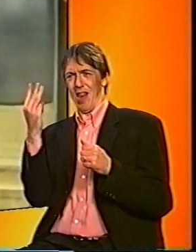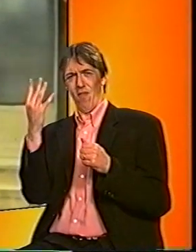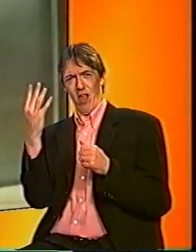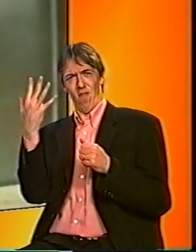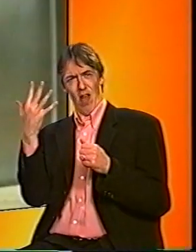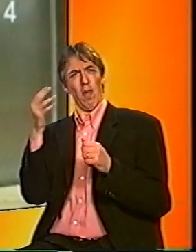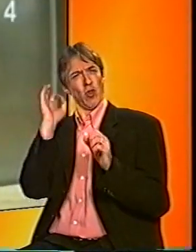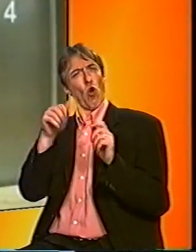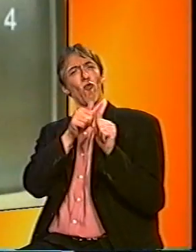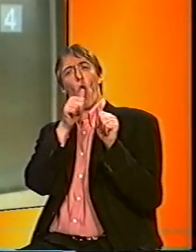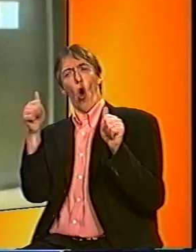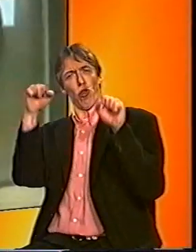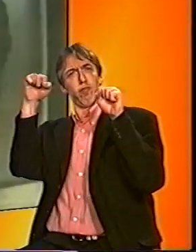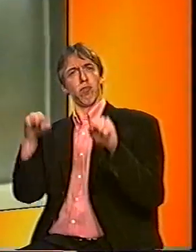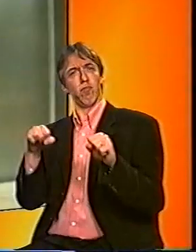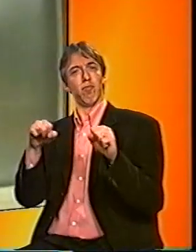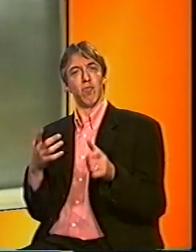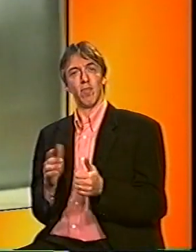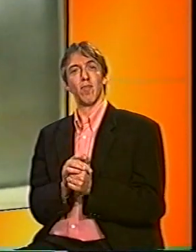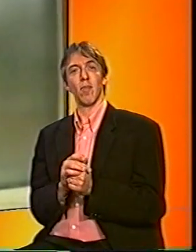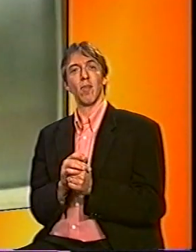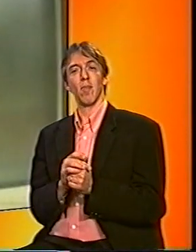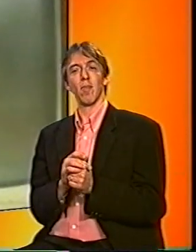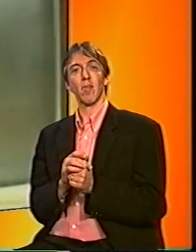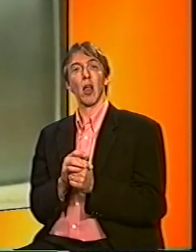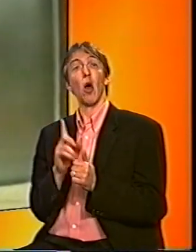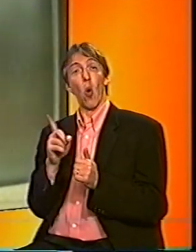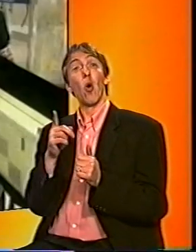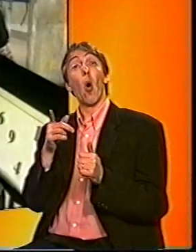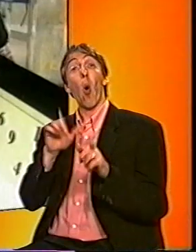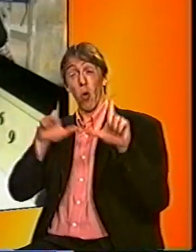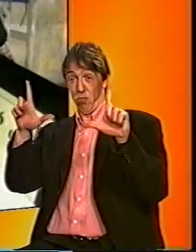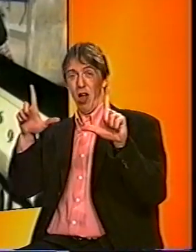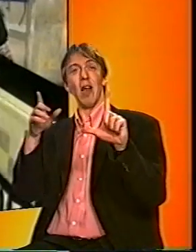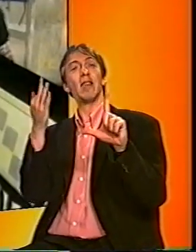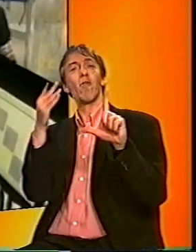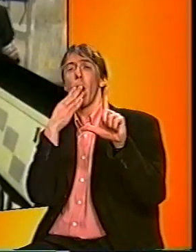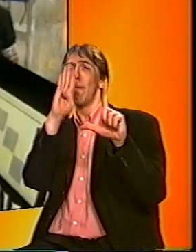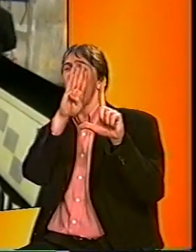Zelfs met afgedekte cijfers kon ze het ook. Niet makkelijk, maar ze deed het net zo goed als de mensen.